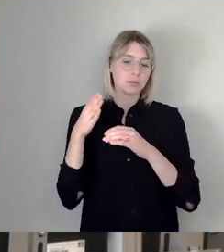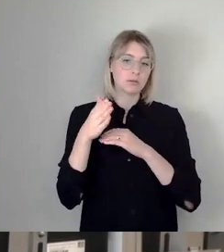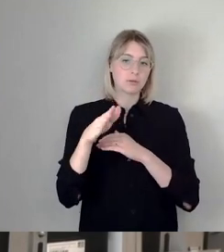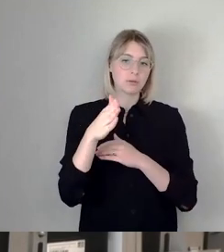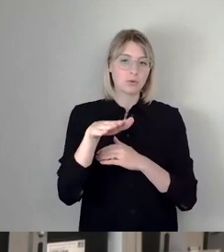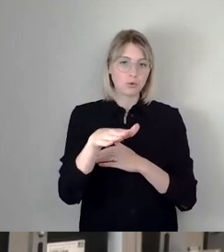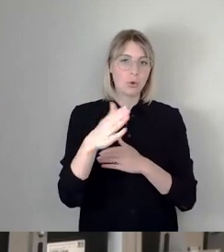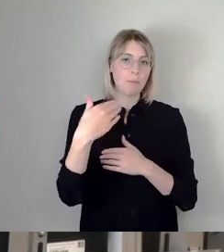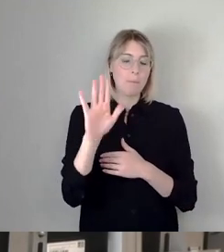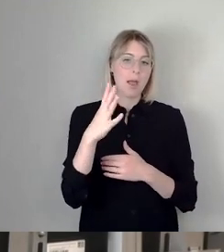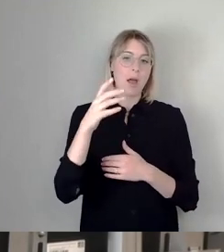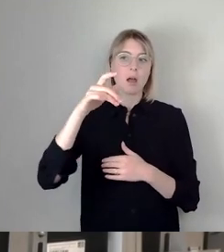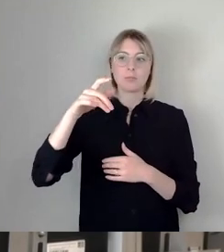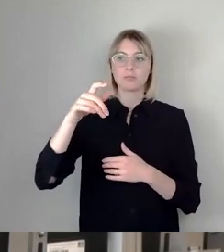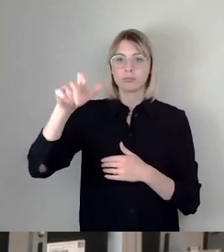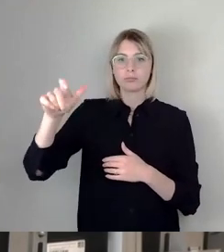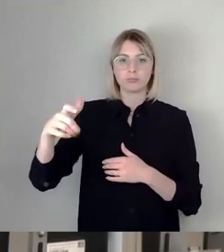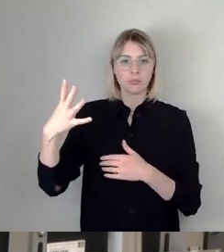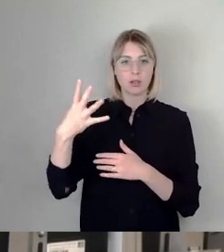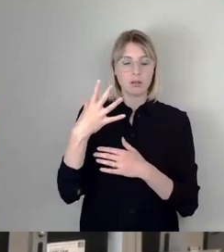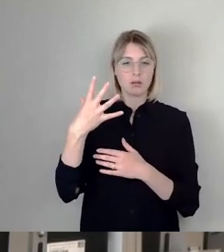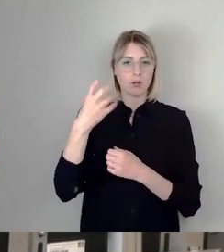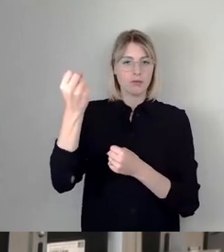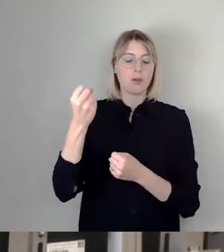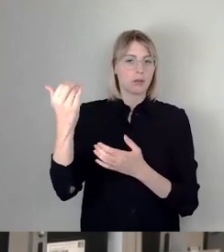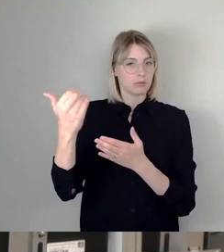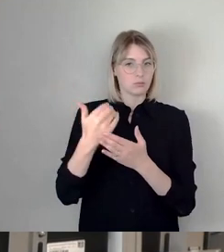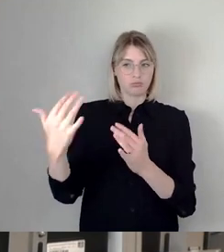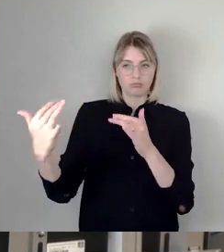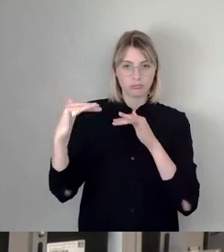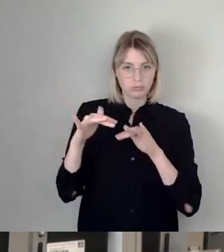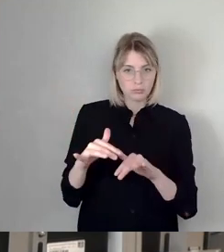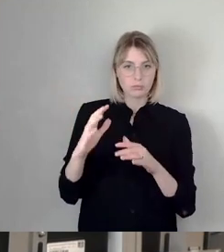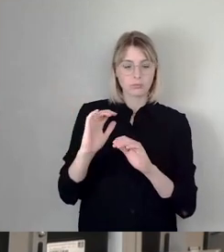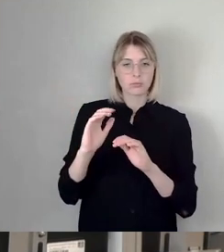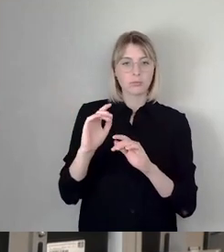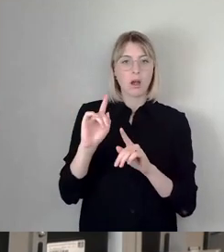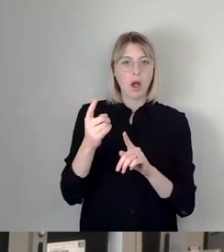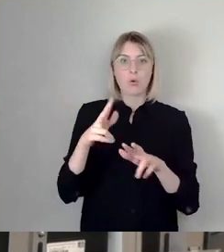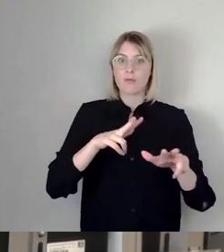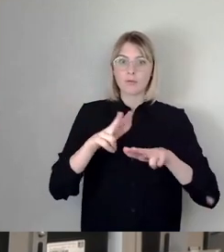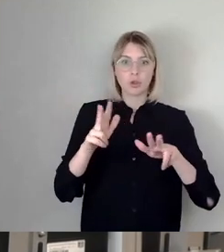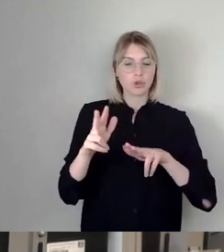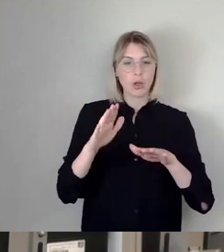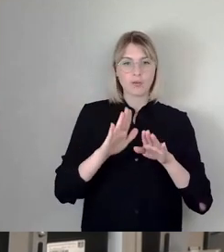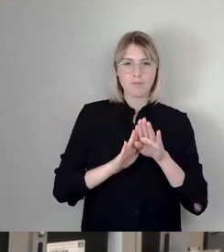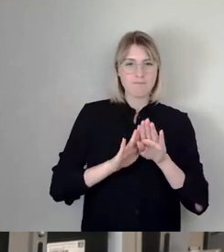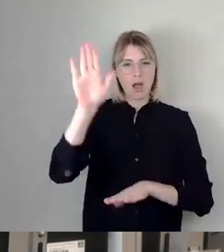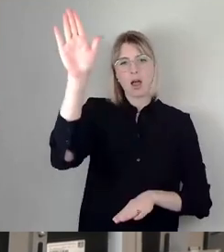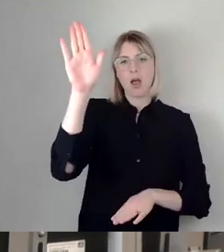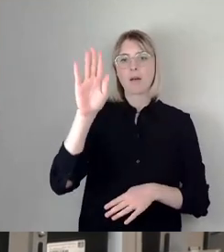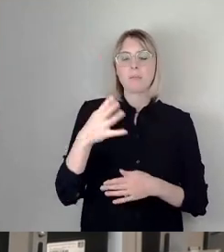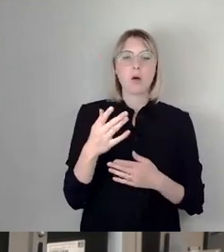ein ÖPNV-Projekt auch realisieren, was extrem wirtschaftlich ist. Wir würden Verstärkerfahrten im Unibereich, die dort